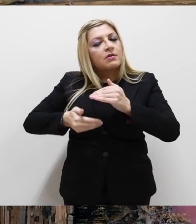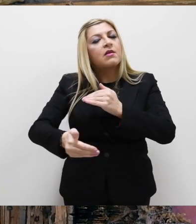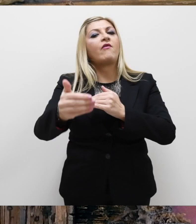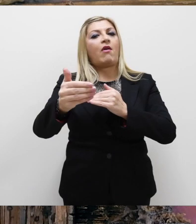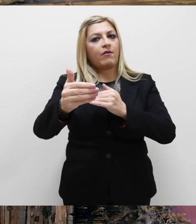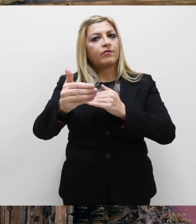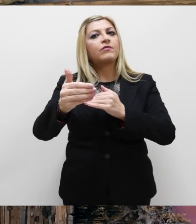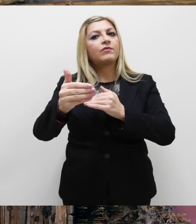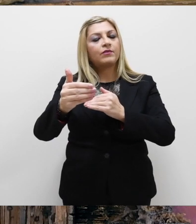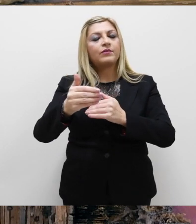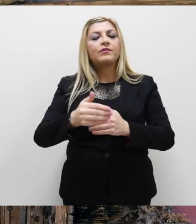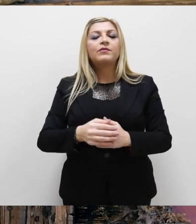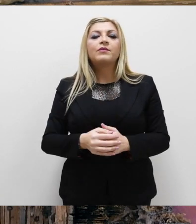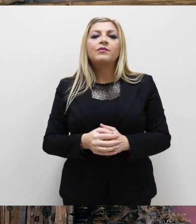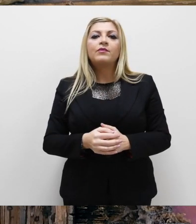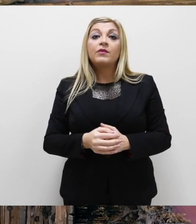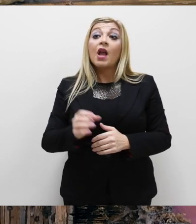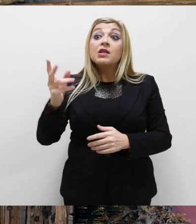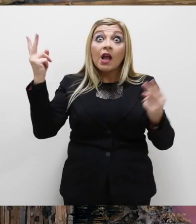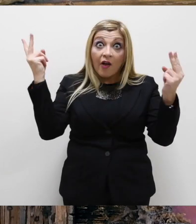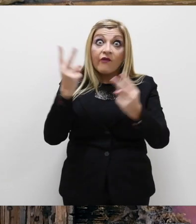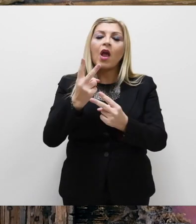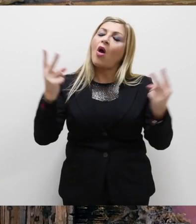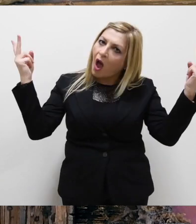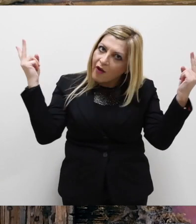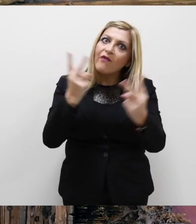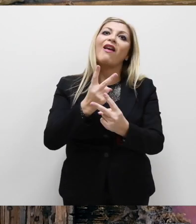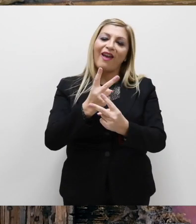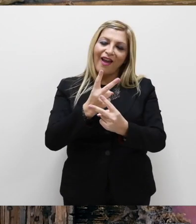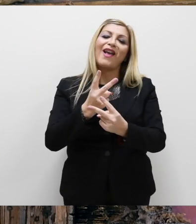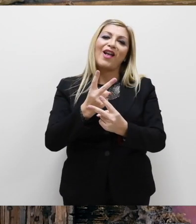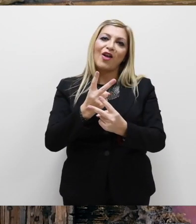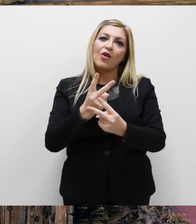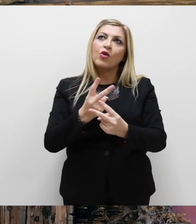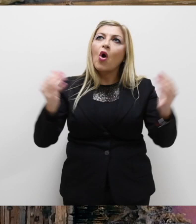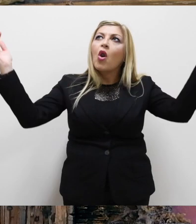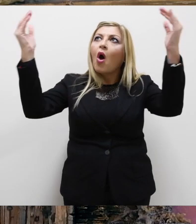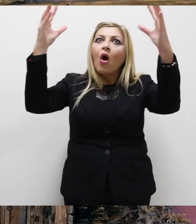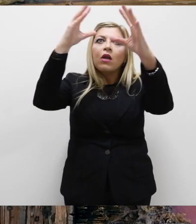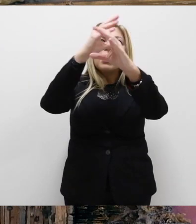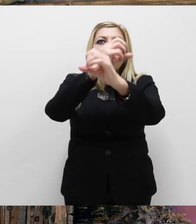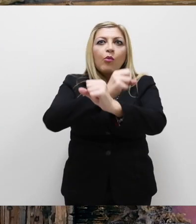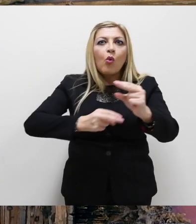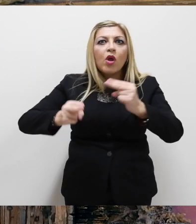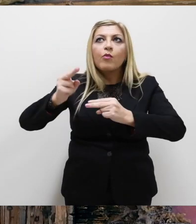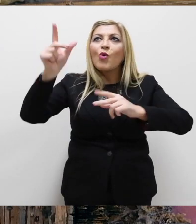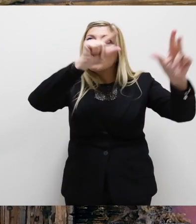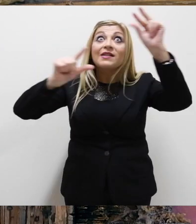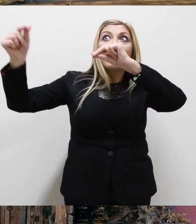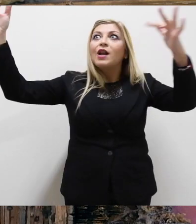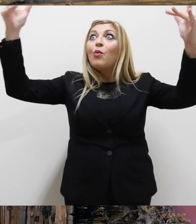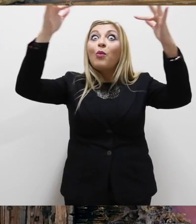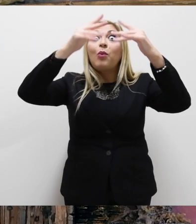in un futuro migliore. E se è vero, come è vero, che più buia è la notte e più